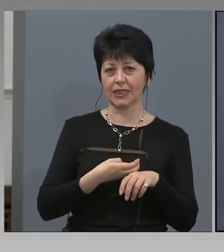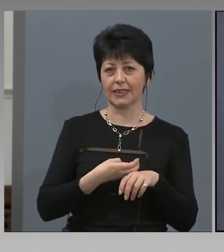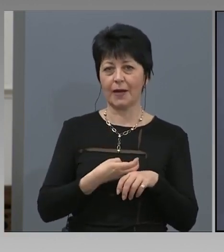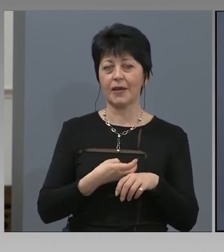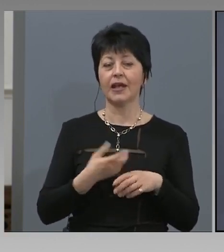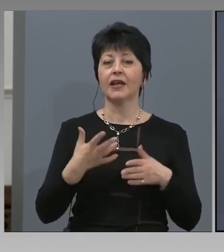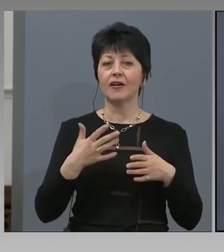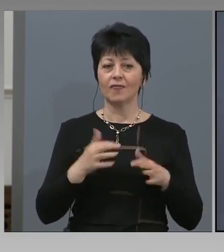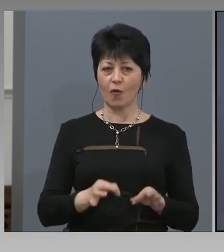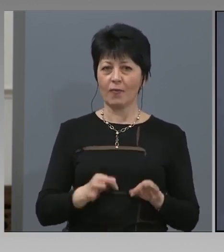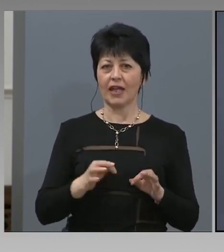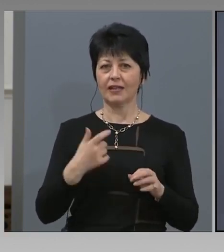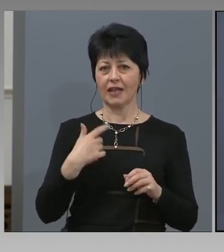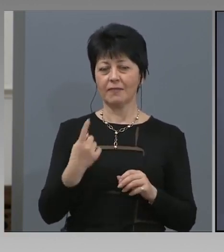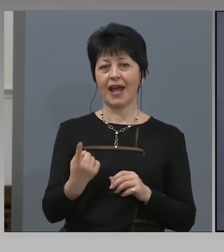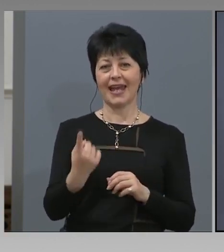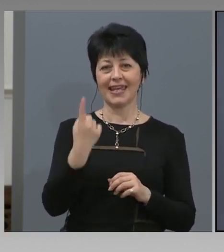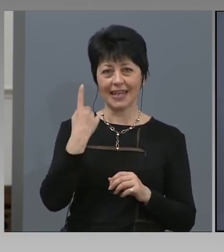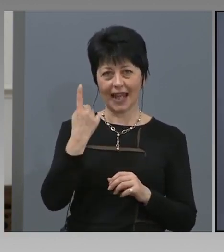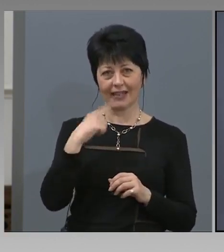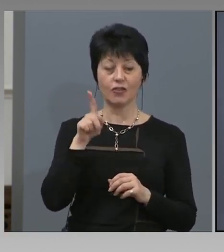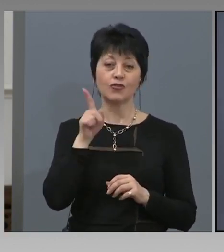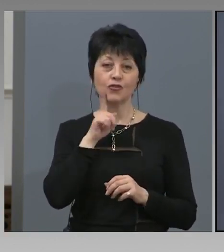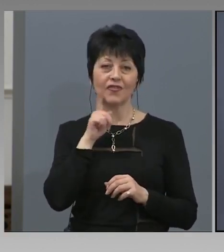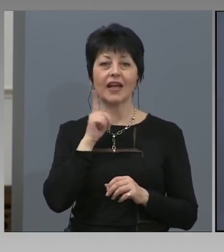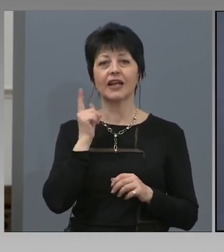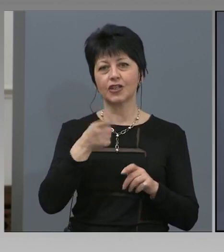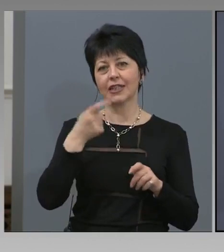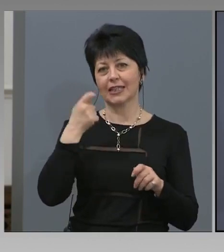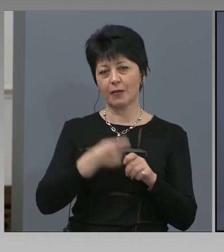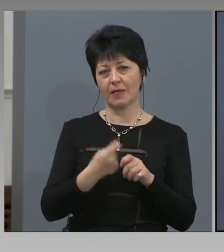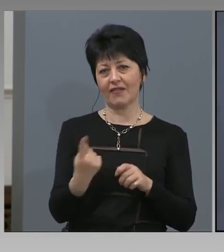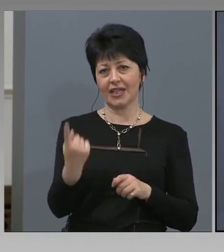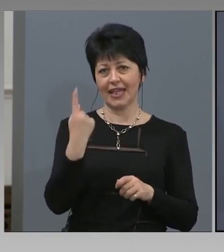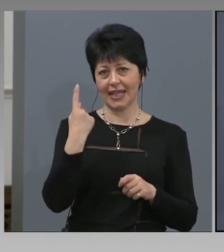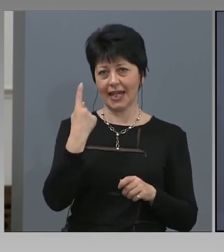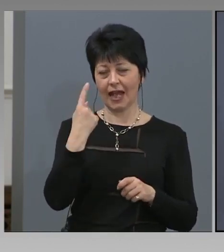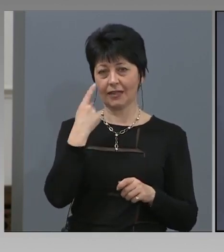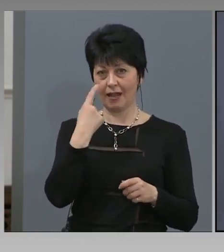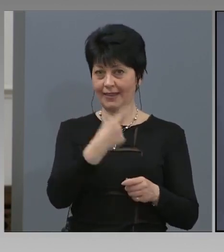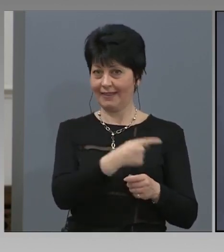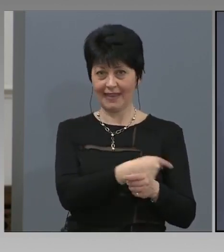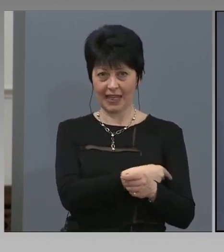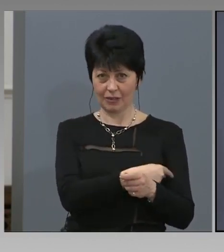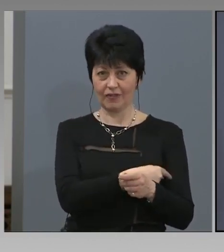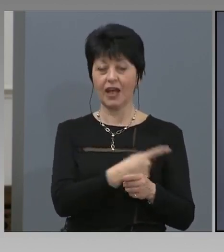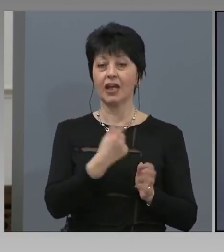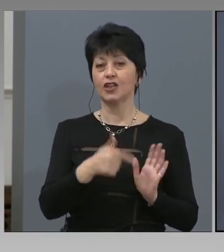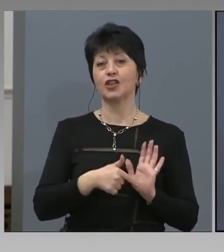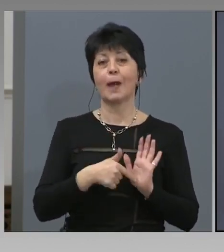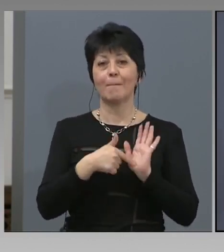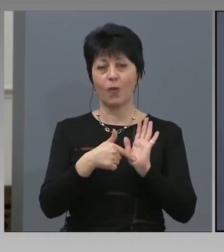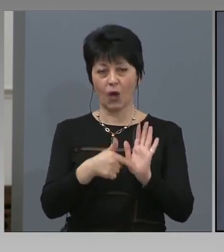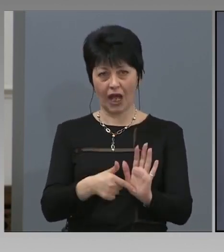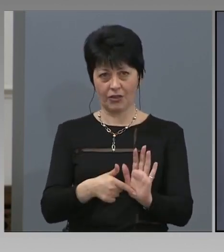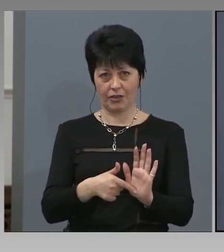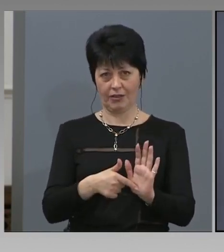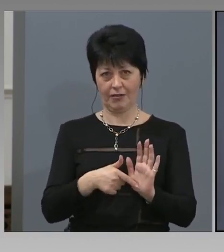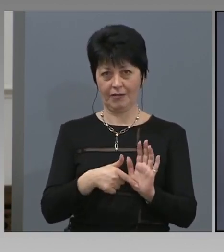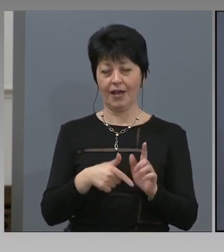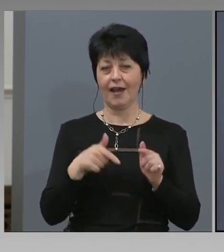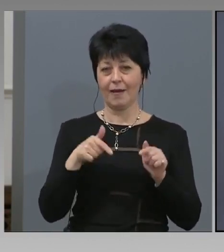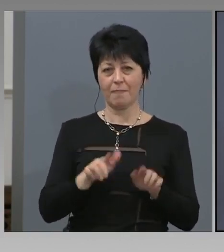теста има и хиляда души ще бъдат тествани. Които ще покажат дали тези лица, че дори и без симптомно,